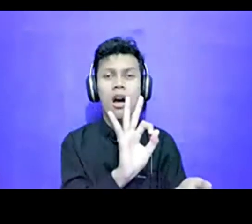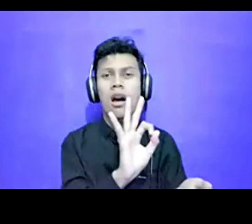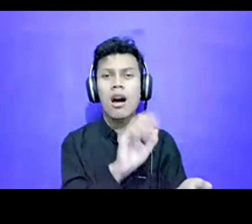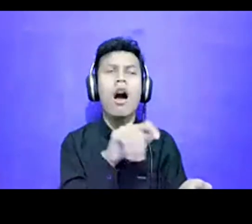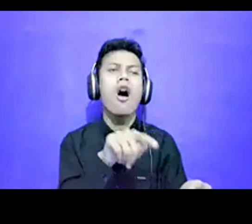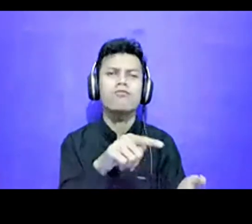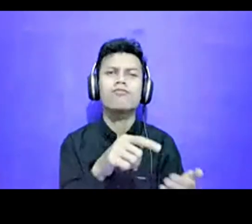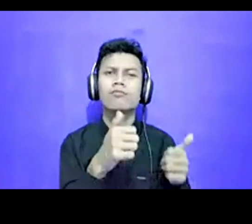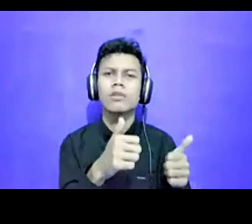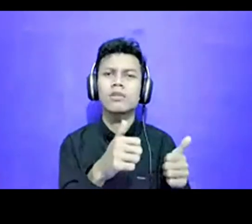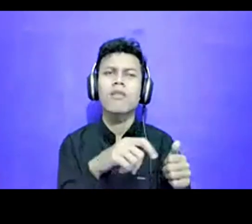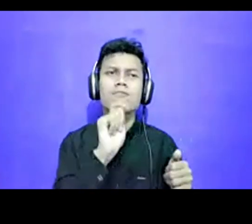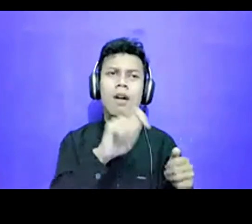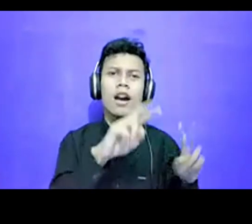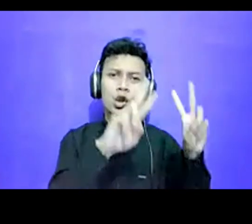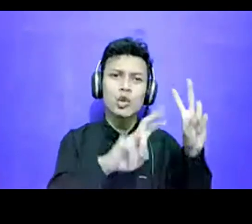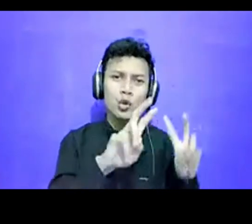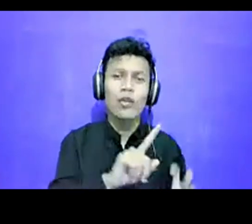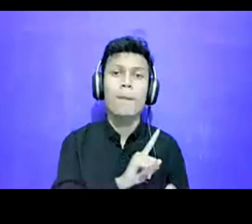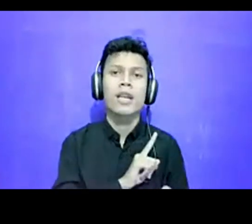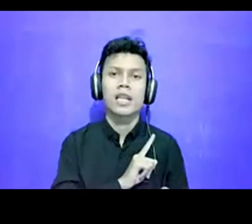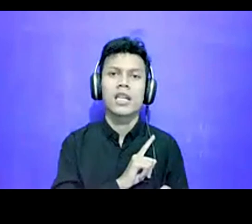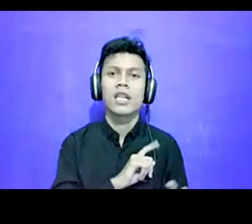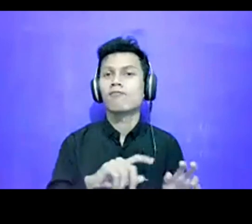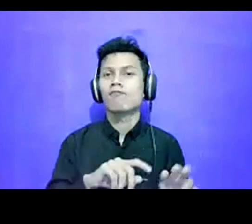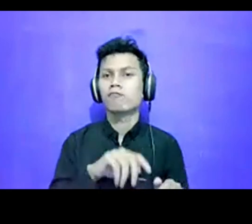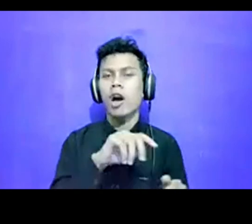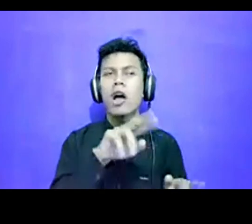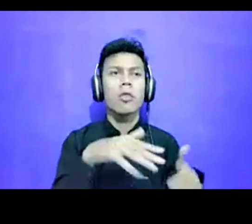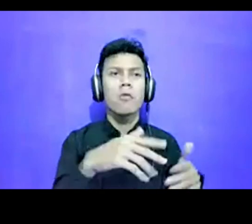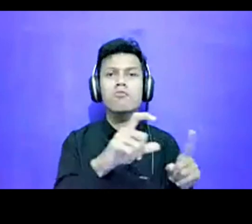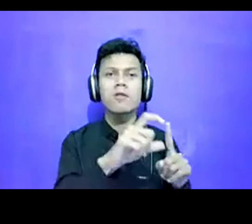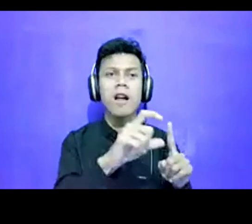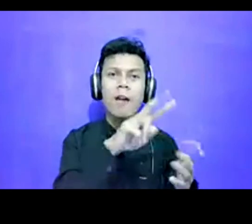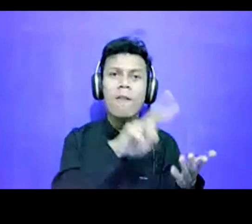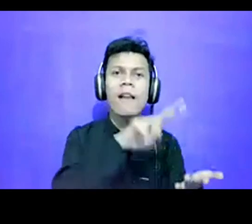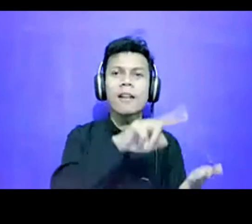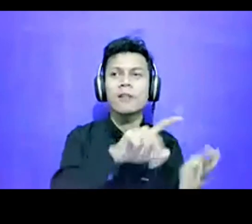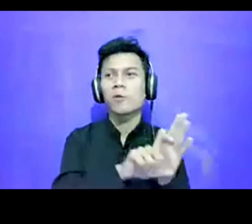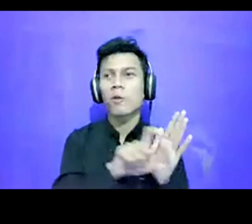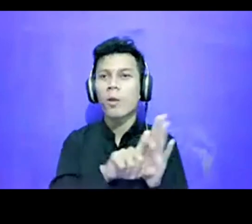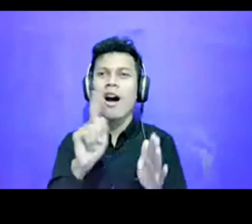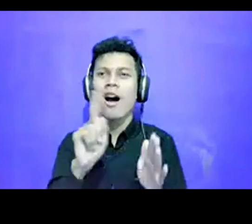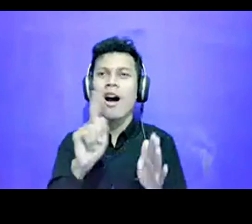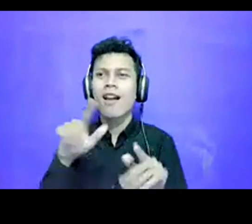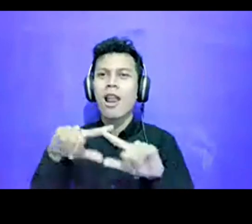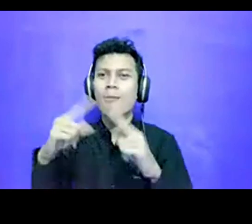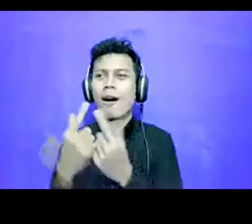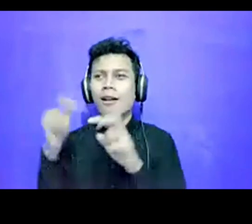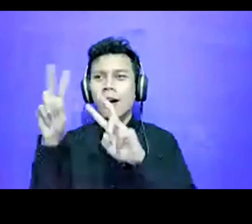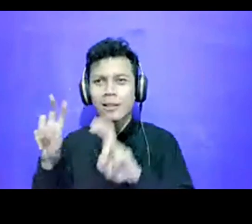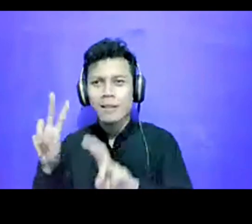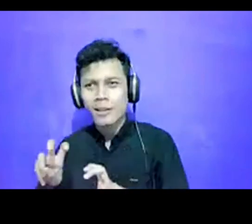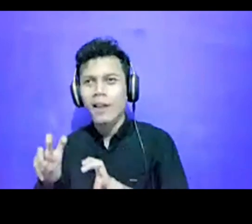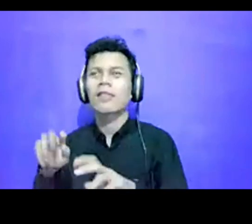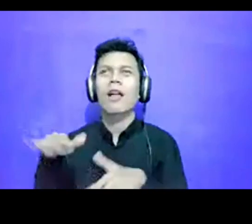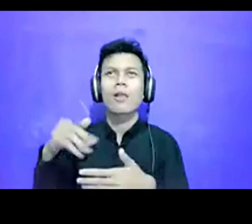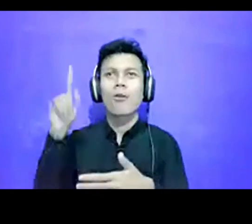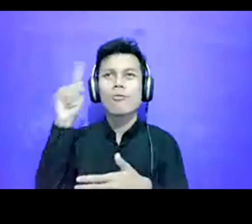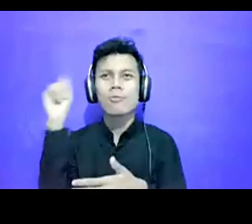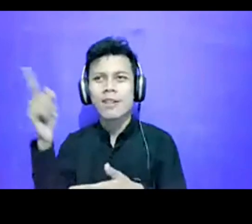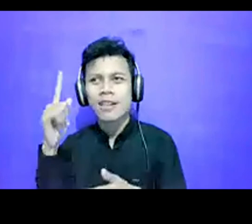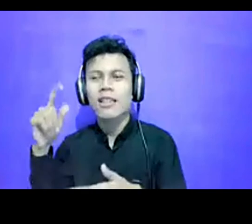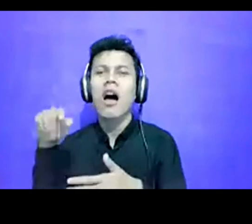valid, validnya itu, salah satunya apa ya, misalnya resmi, dikeluarkan oleh pemerintah, atau lembaga riset tertentu, kalau misalnya, kita gak